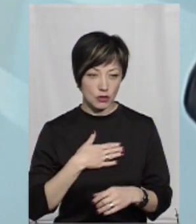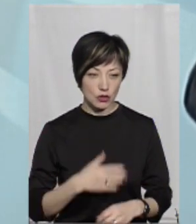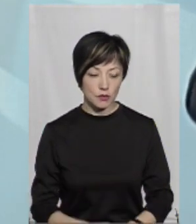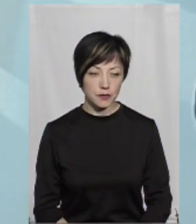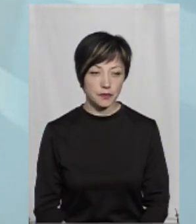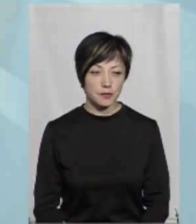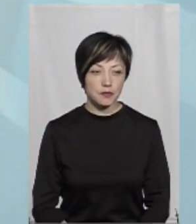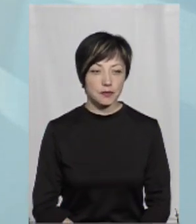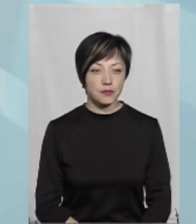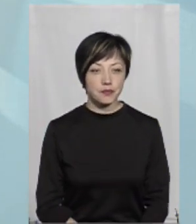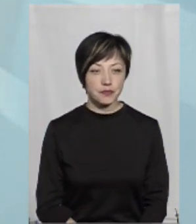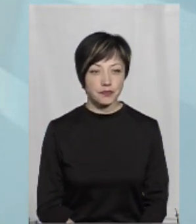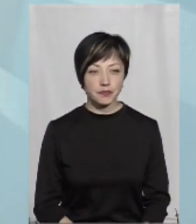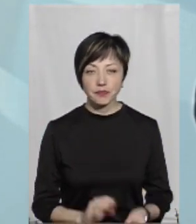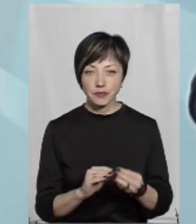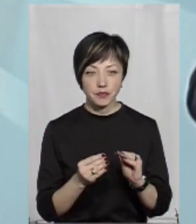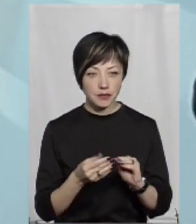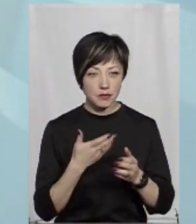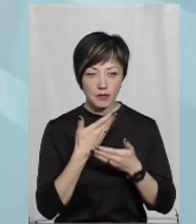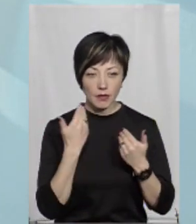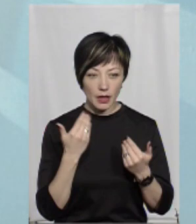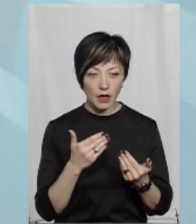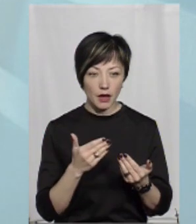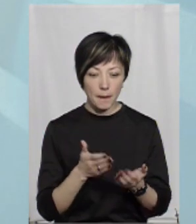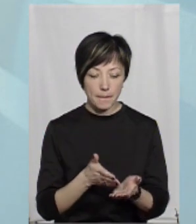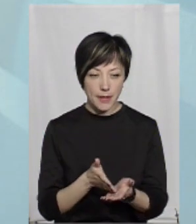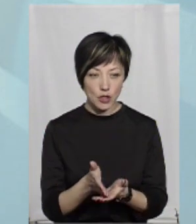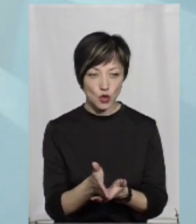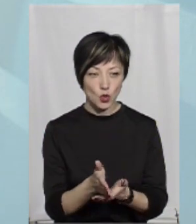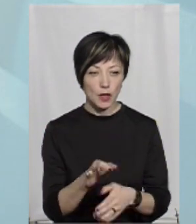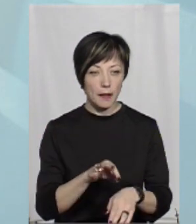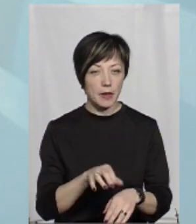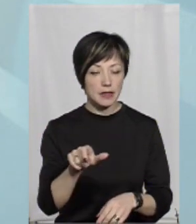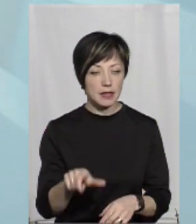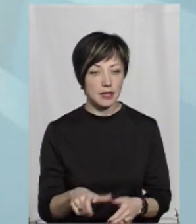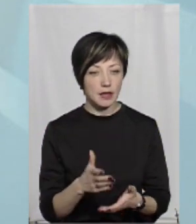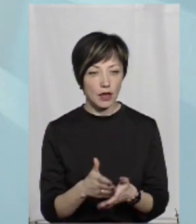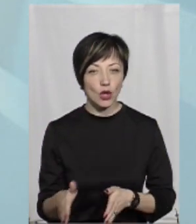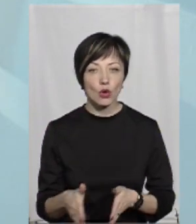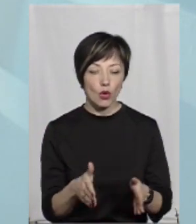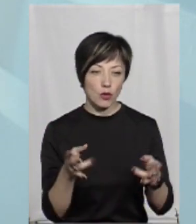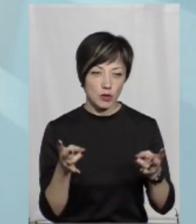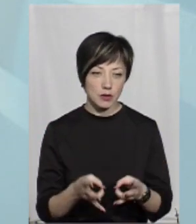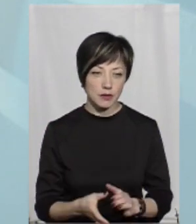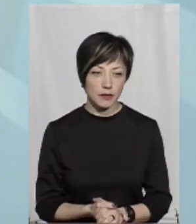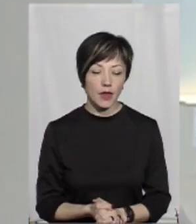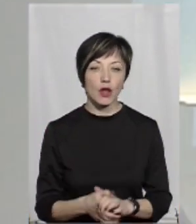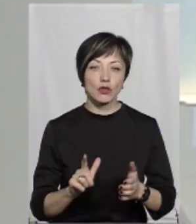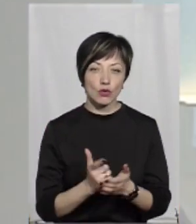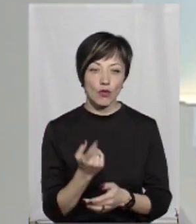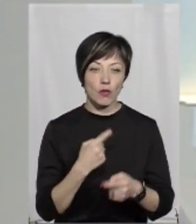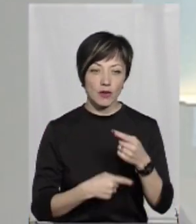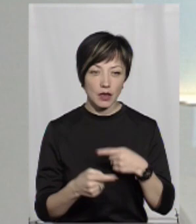обласний. Проблем немає, маршрут пацієнта є, дороги потрібні. Знову